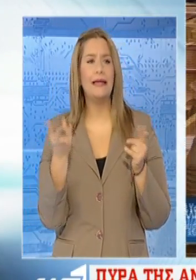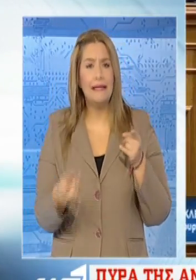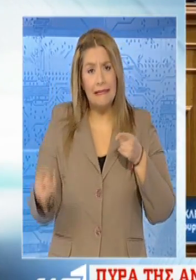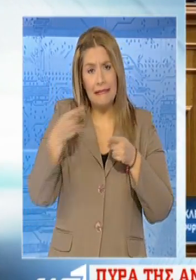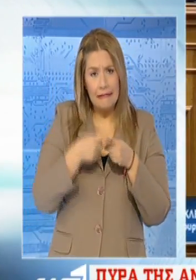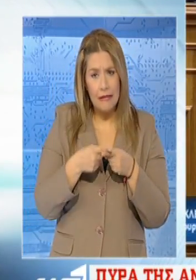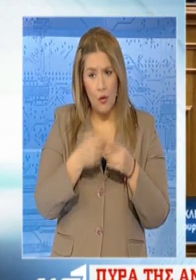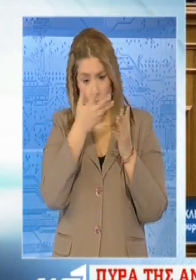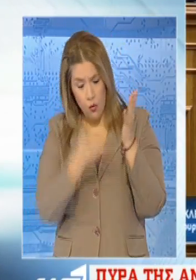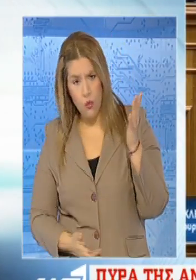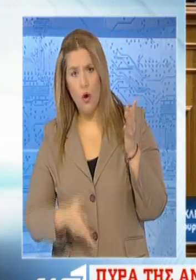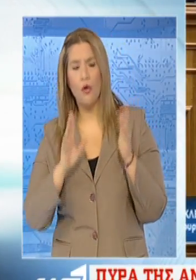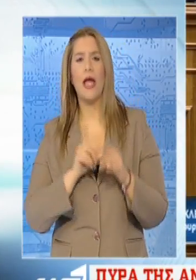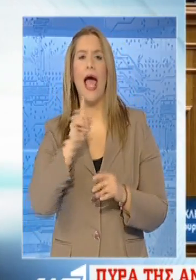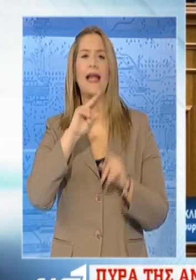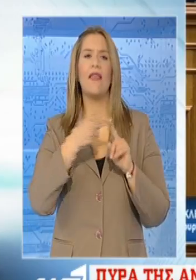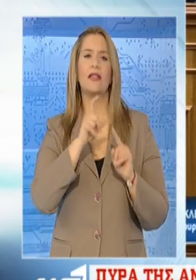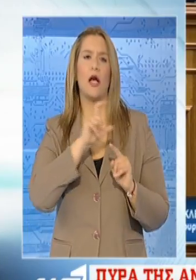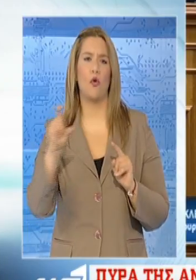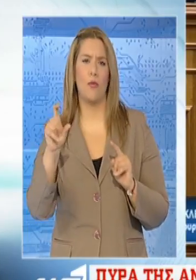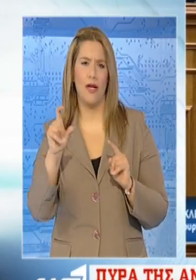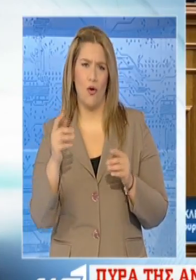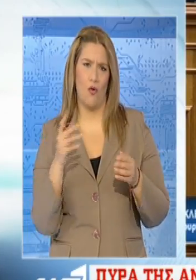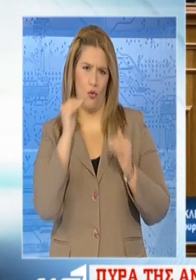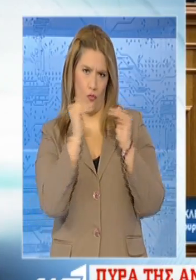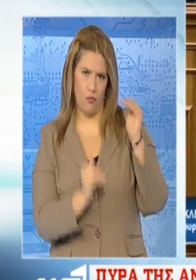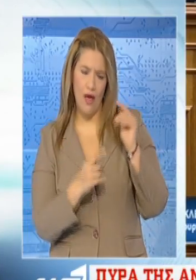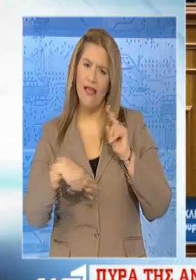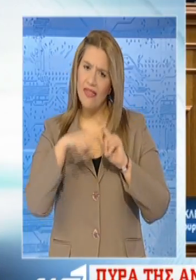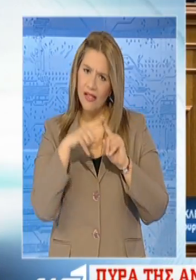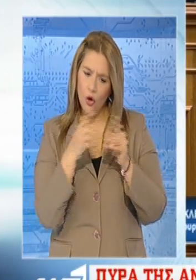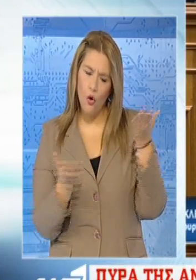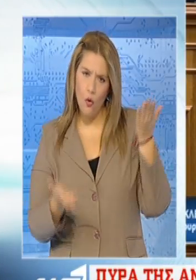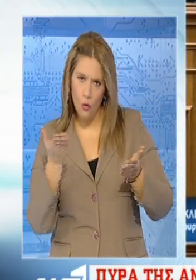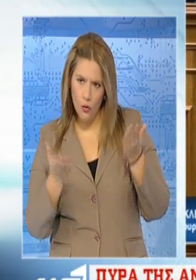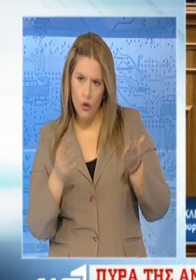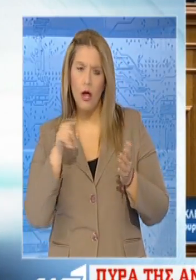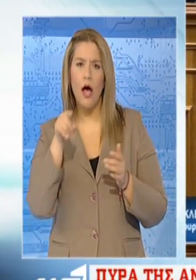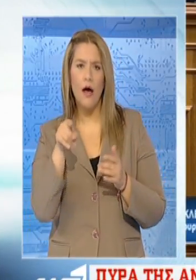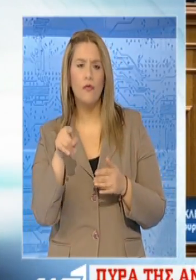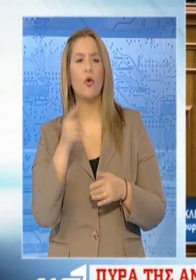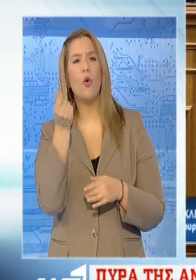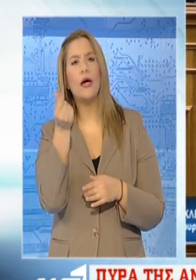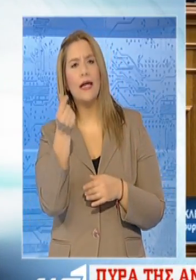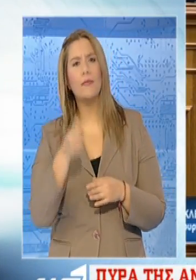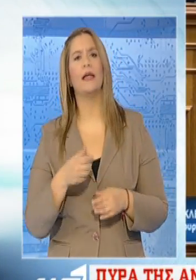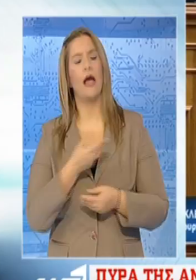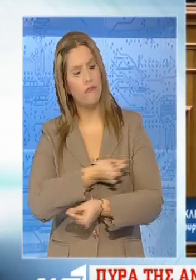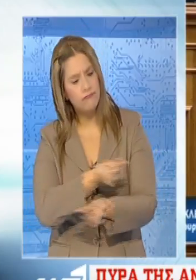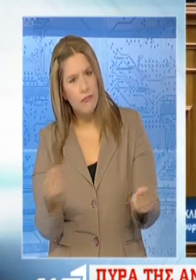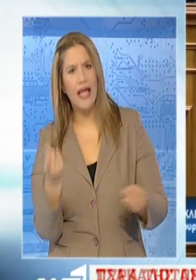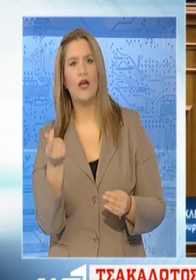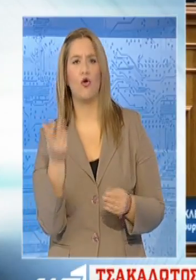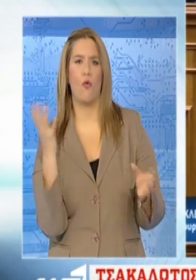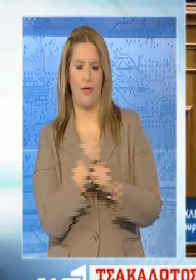και ένα μέτρο, ένα δις μέτρα θετικά που θα επιστρέφουν αυτά τα χρήματα στην οικονομία.